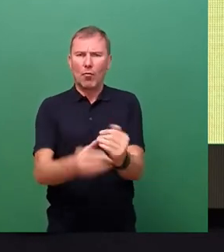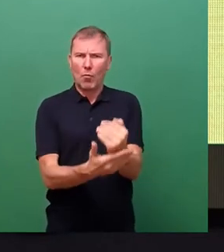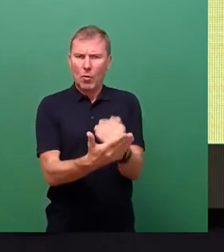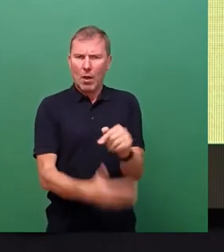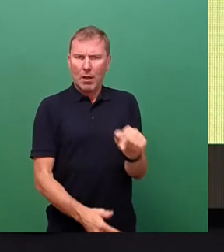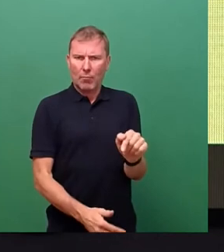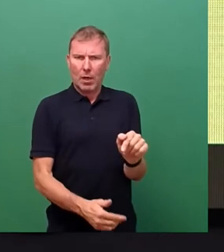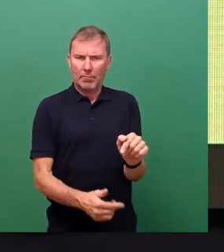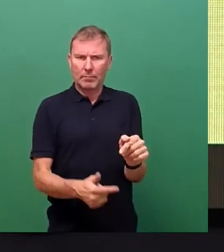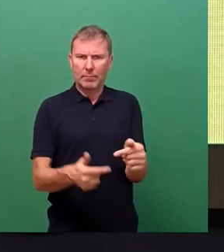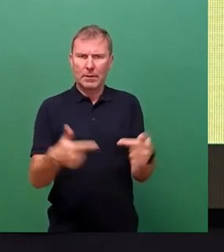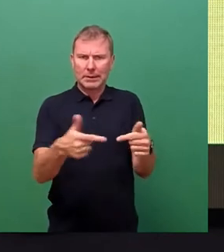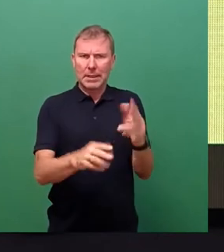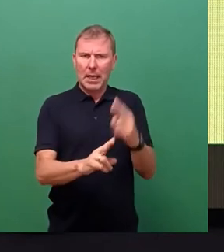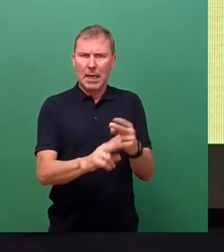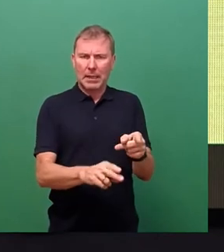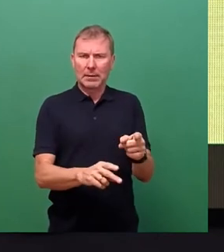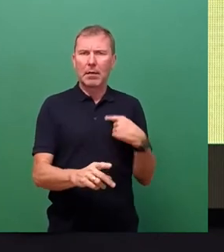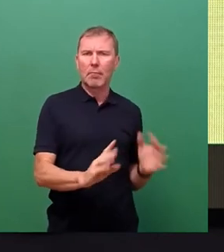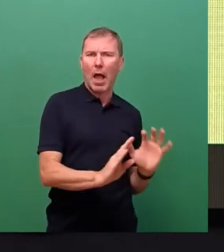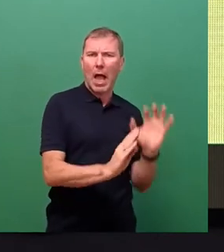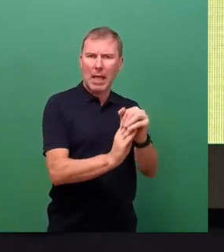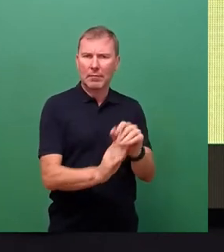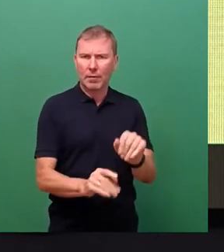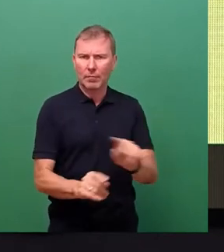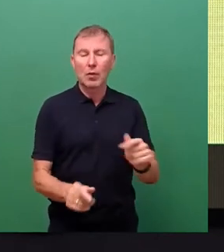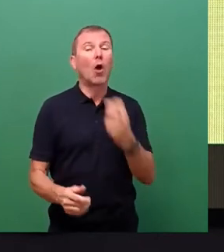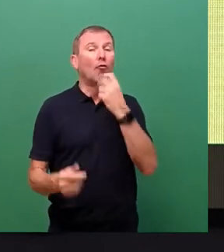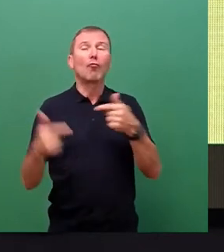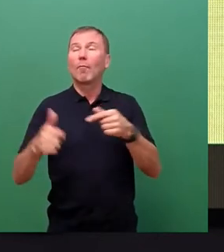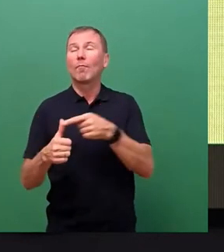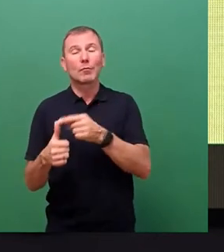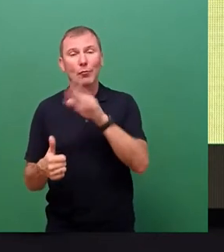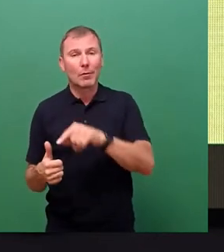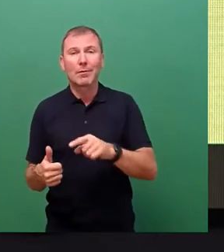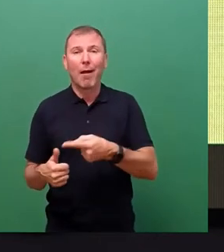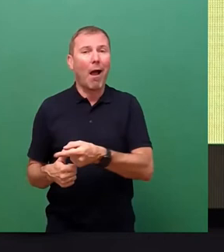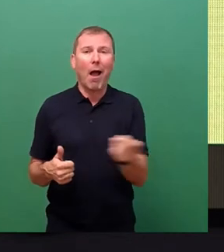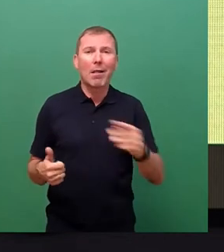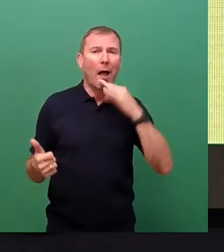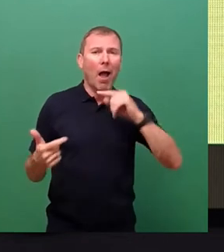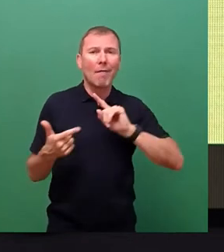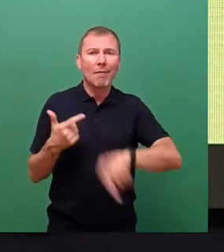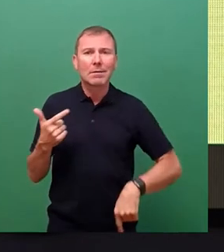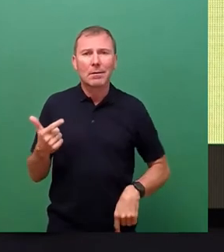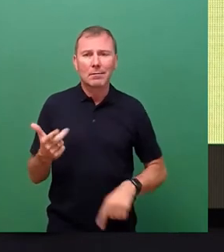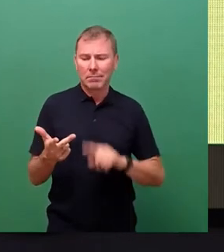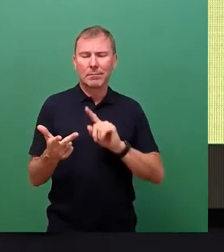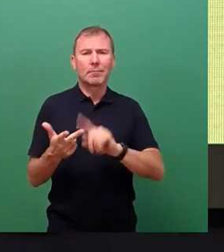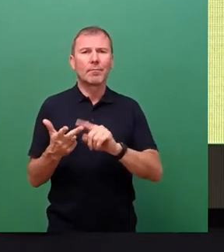Versorgungsanlagen. Und das betrifft ja nicht nur die Stromversorgungsanlagen, sondern das betrifft Wasser, das betrifft Gasanlagen,